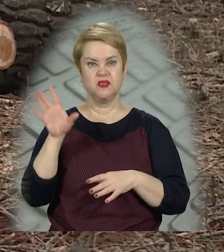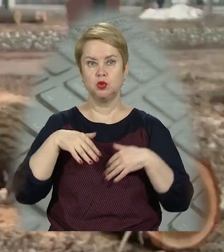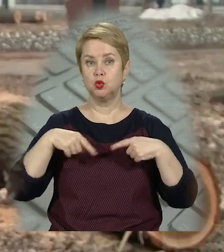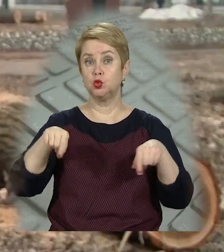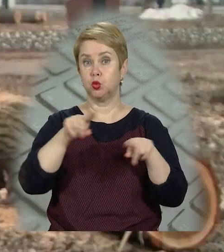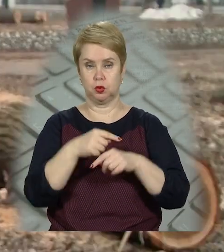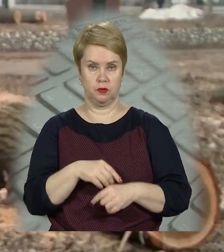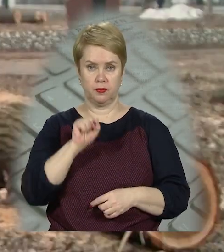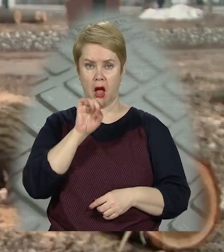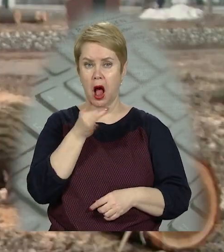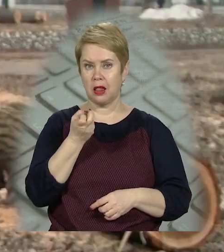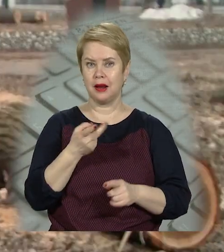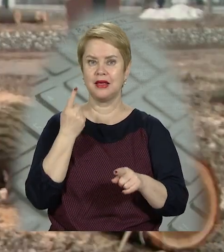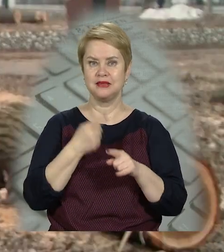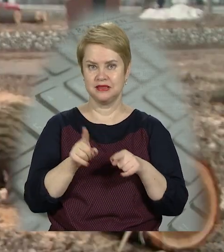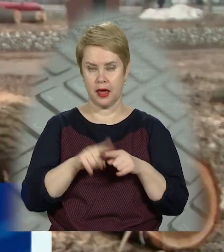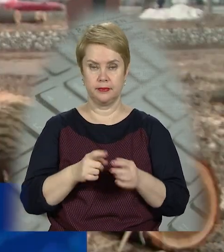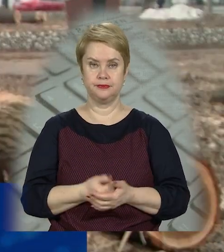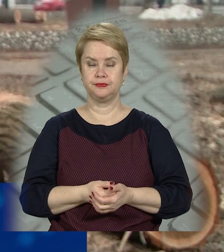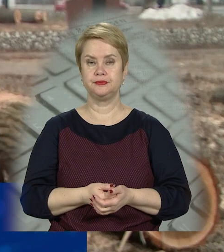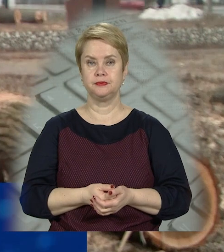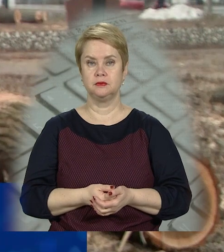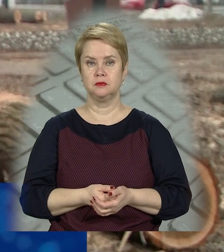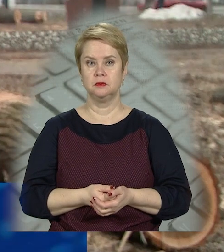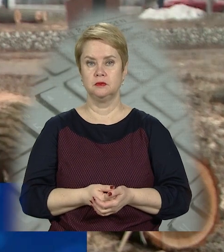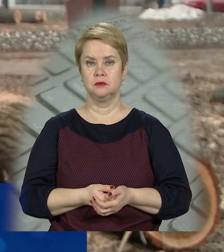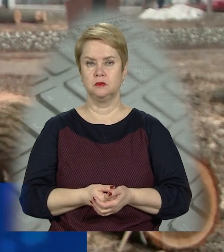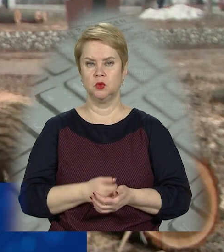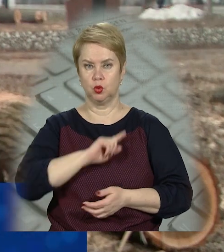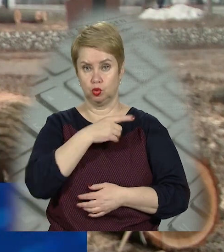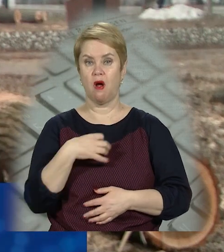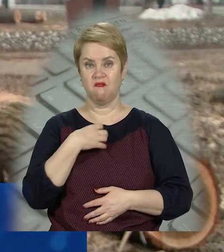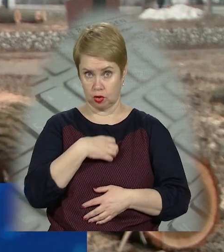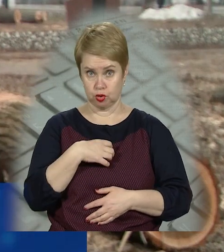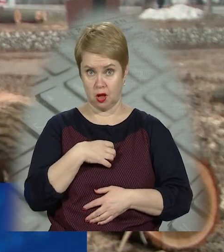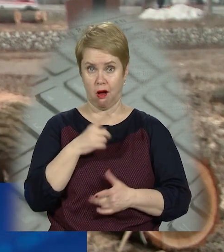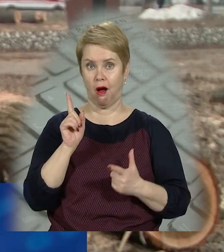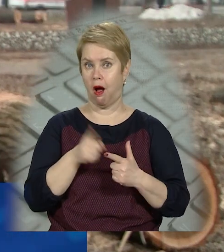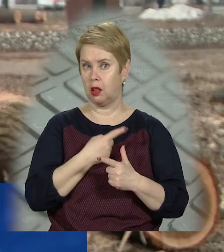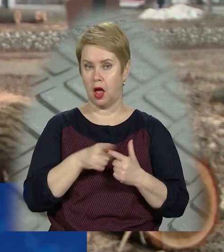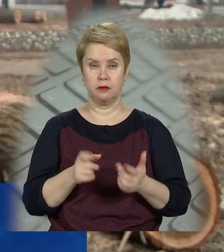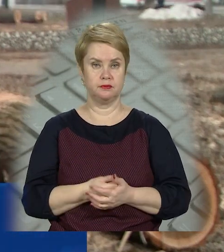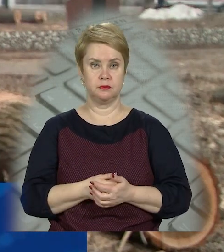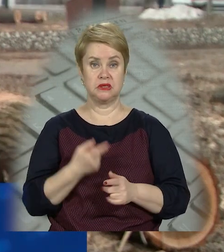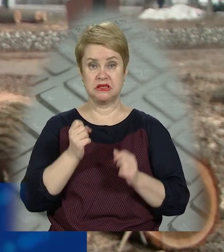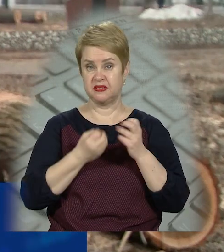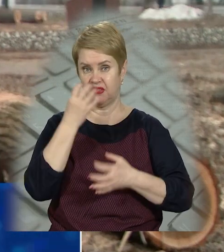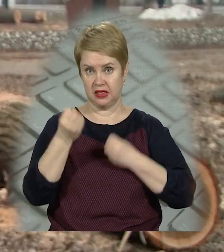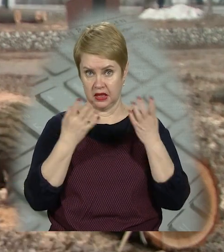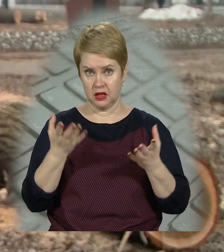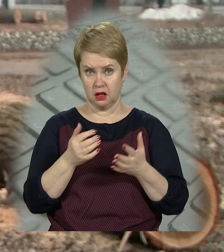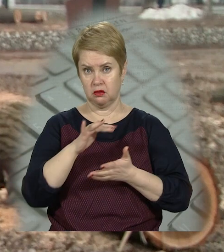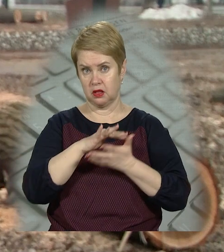всюди. Алергія – це дуже важливо, але цвітіння